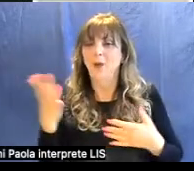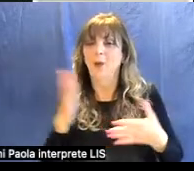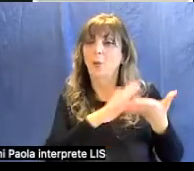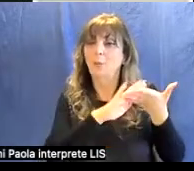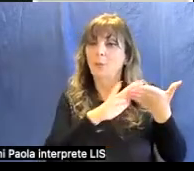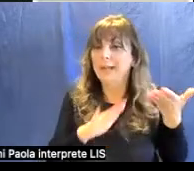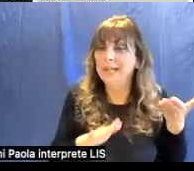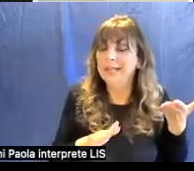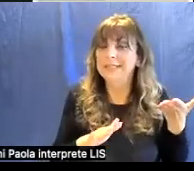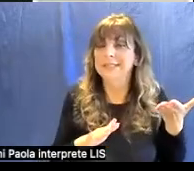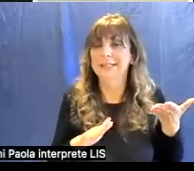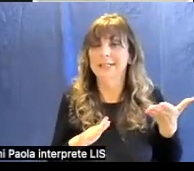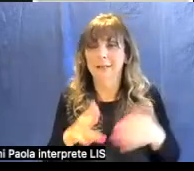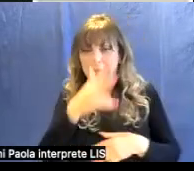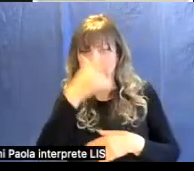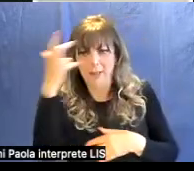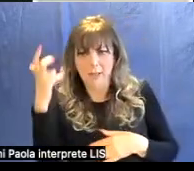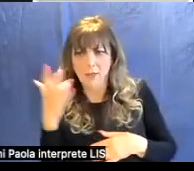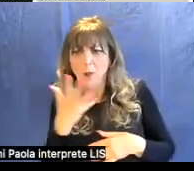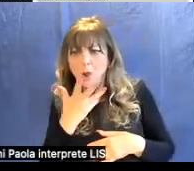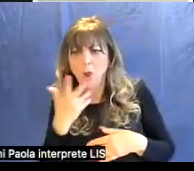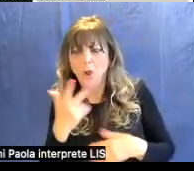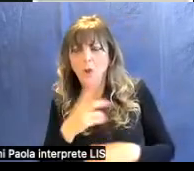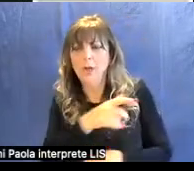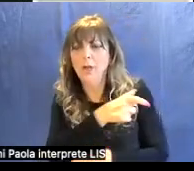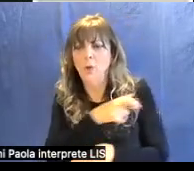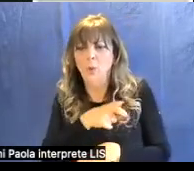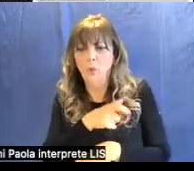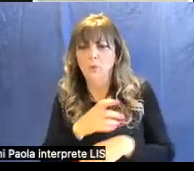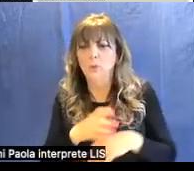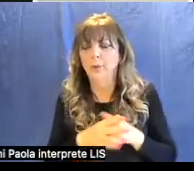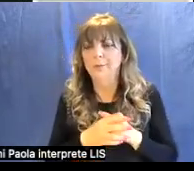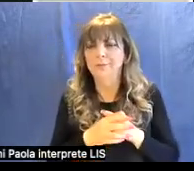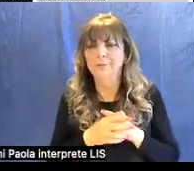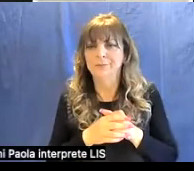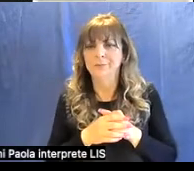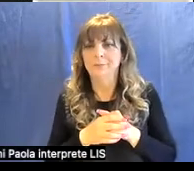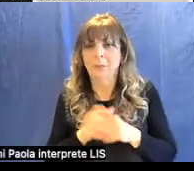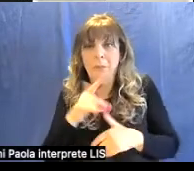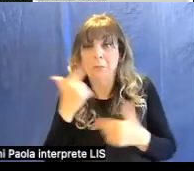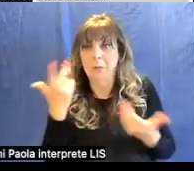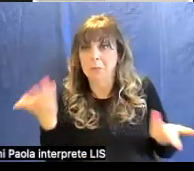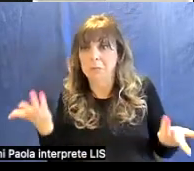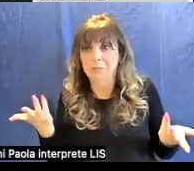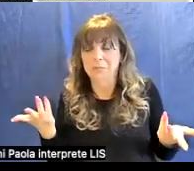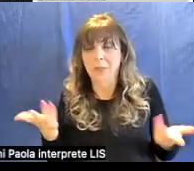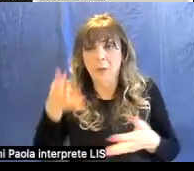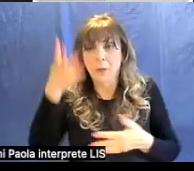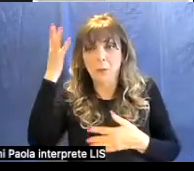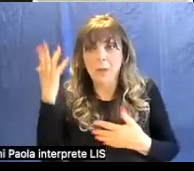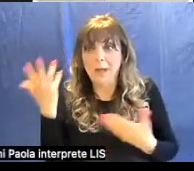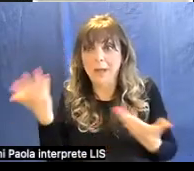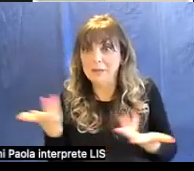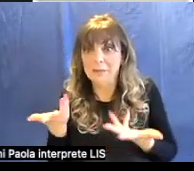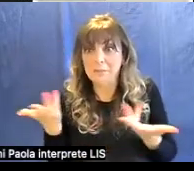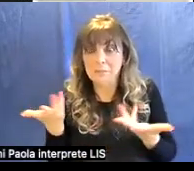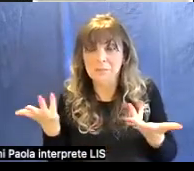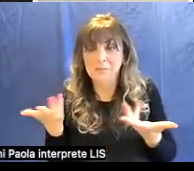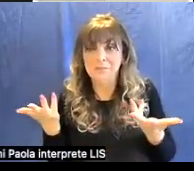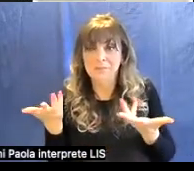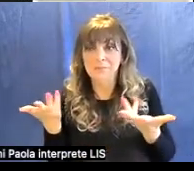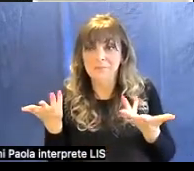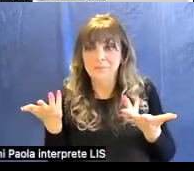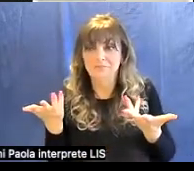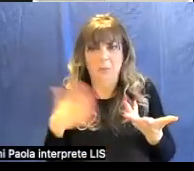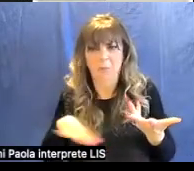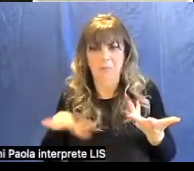mentre invece il nero il colore del lutto ma il blu i romani addirittura lo